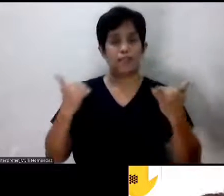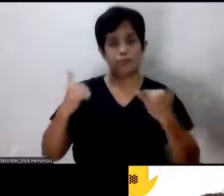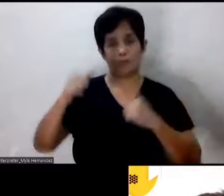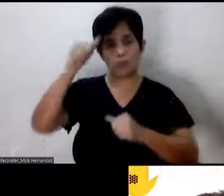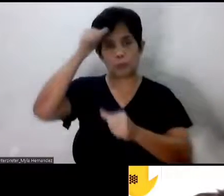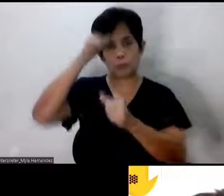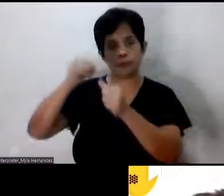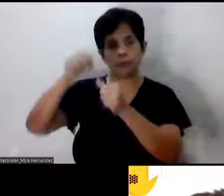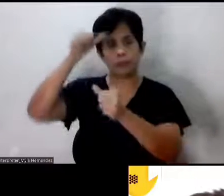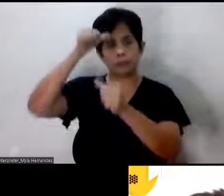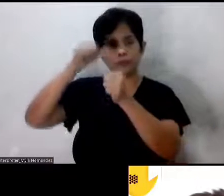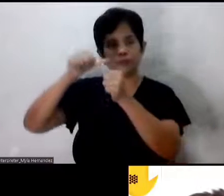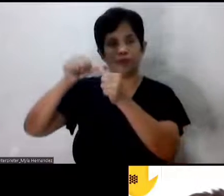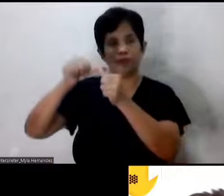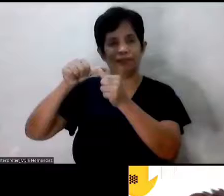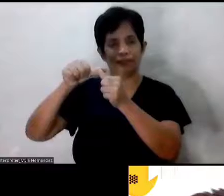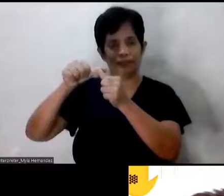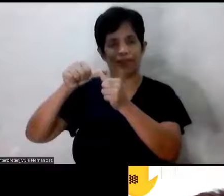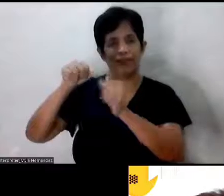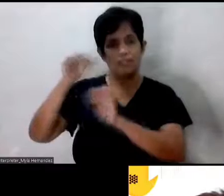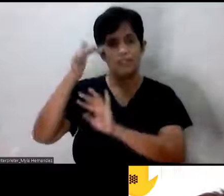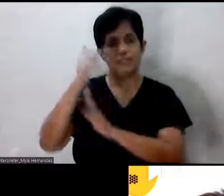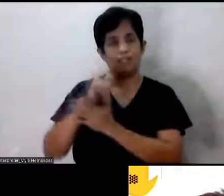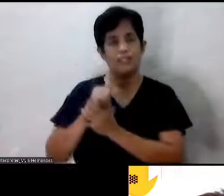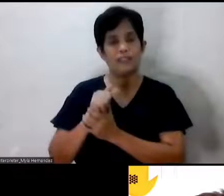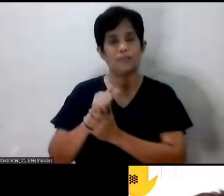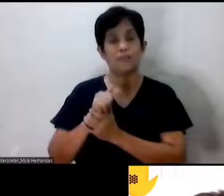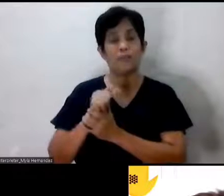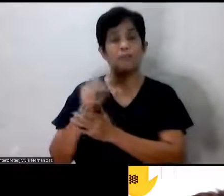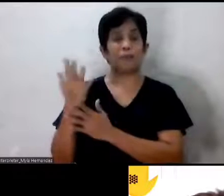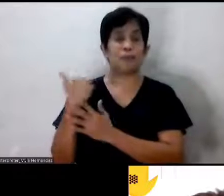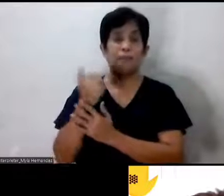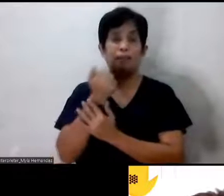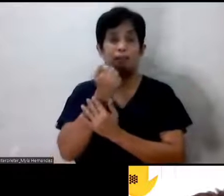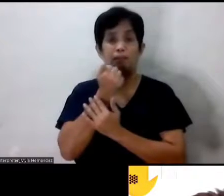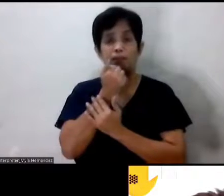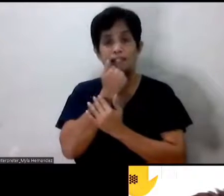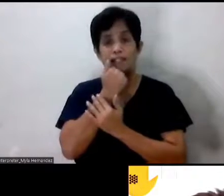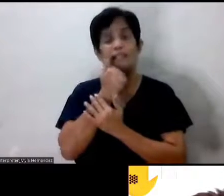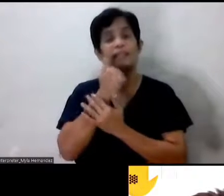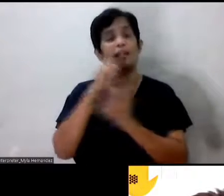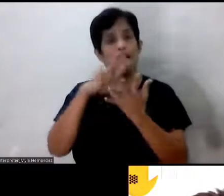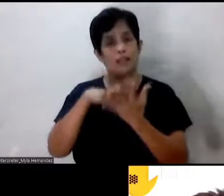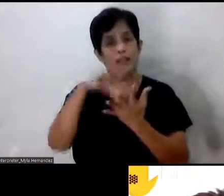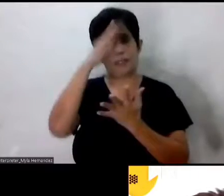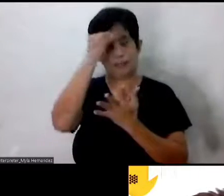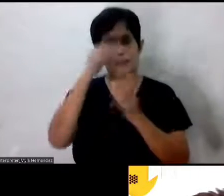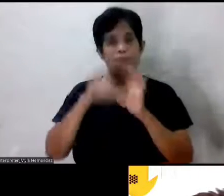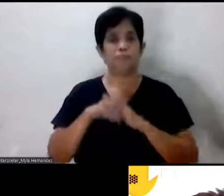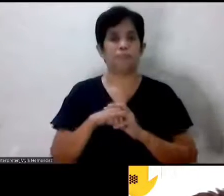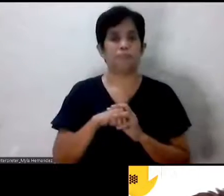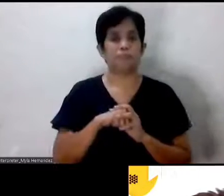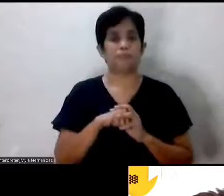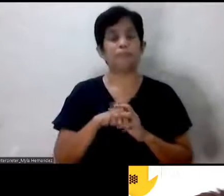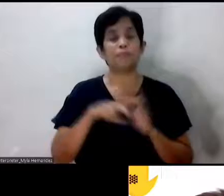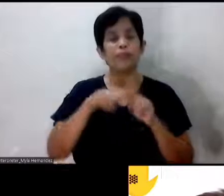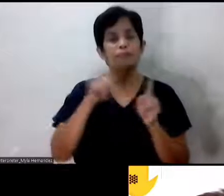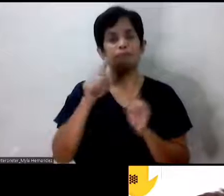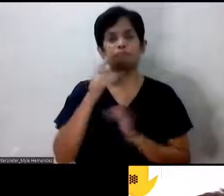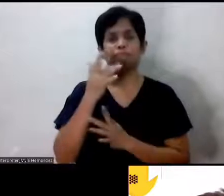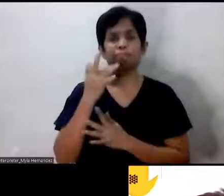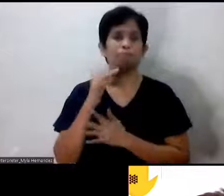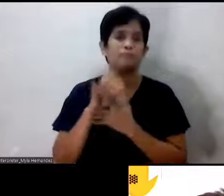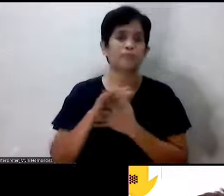kapalpakan natin na natuto tayo. Pero alam nyo, masarap alalahanin. Ano yung mga ginawa